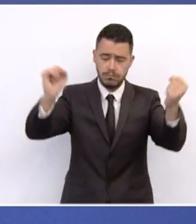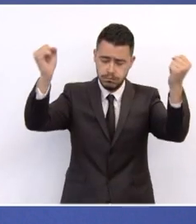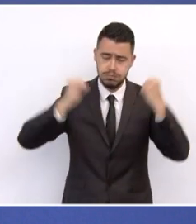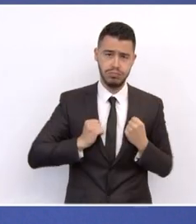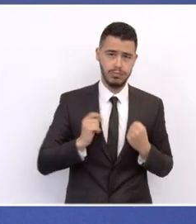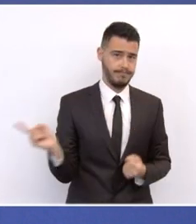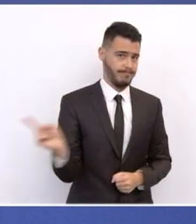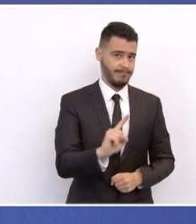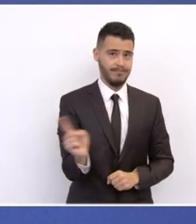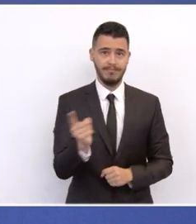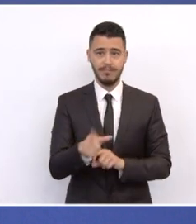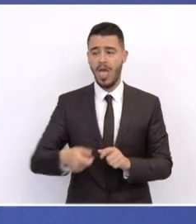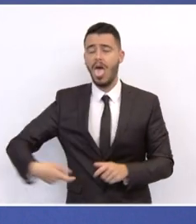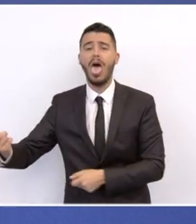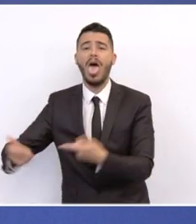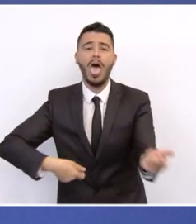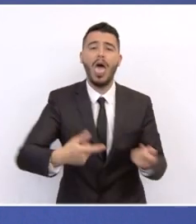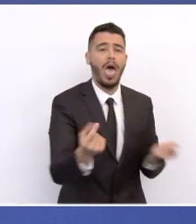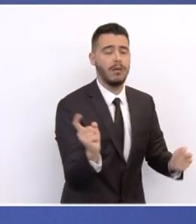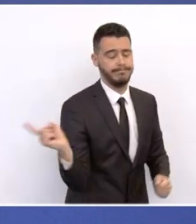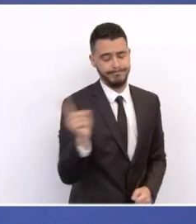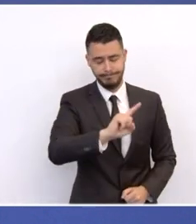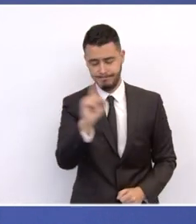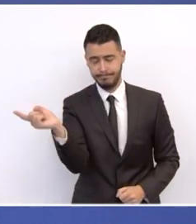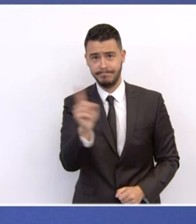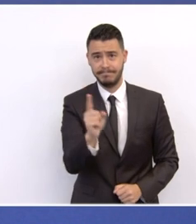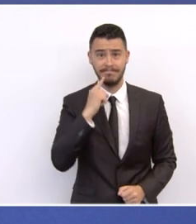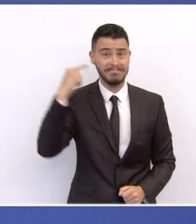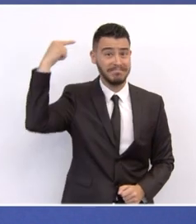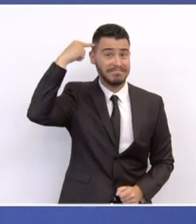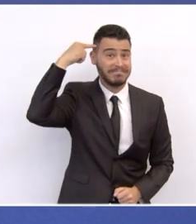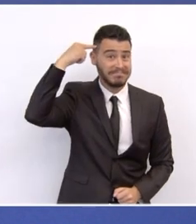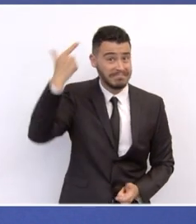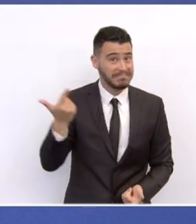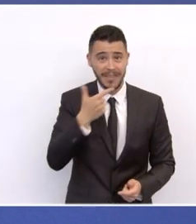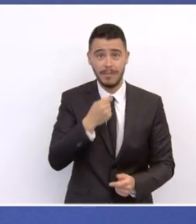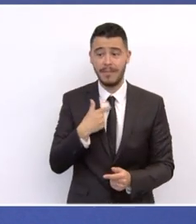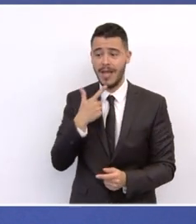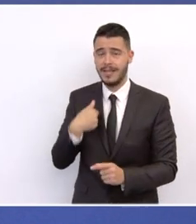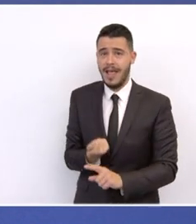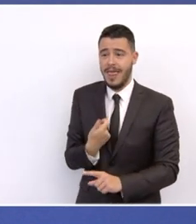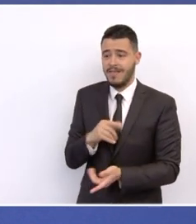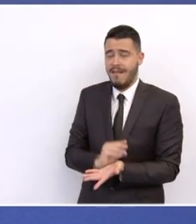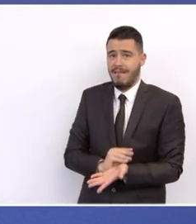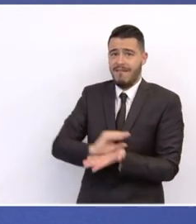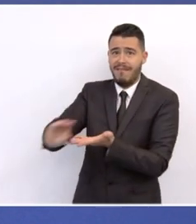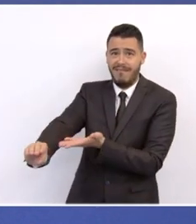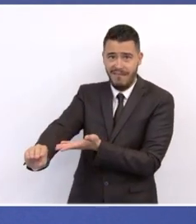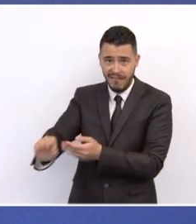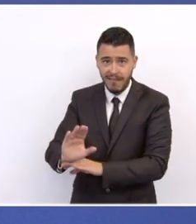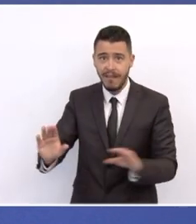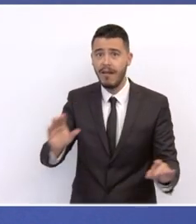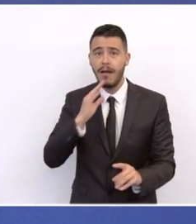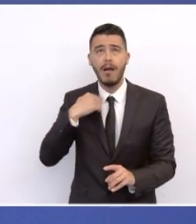Δεν πρέπει άλλωστε να ξεχνάμε ότι τα δάνεια πρέπει να τα επιστρέψουμε και ο σκοπός μας είναι να μην υπάρχει επιβάρυνση του δημοσίου